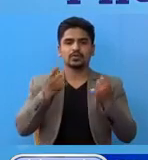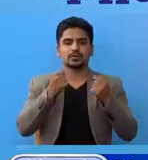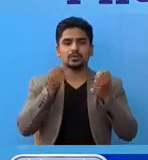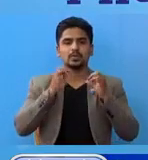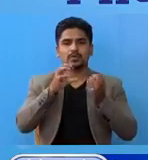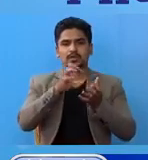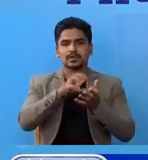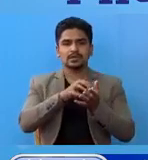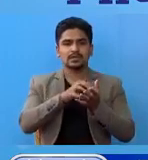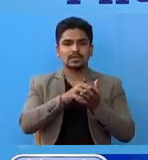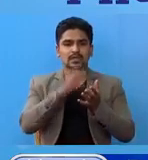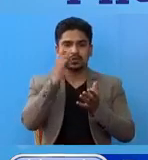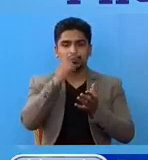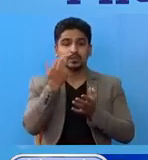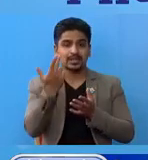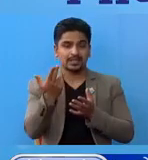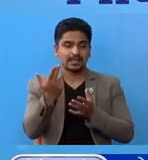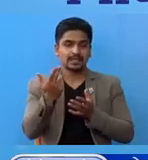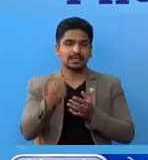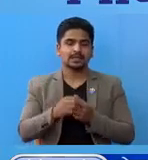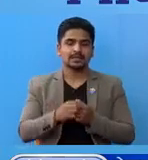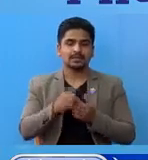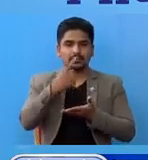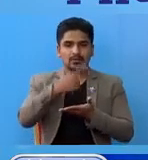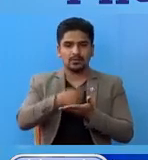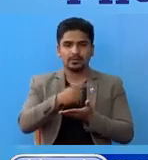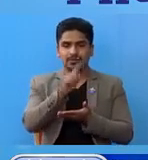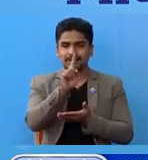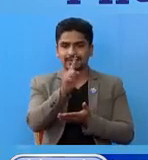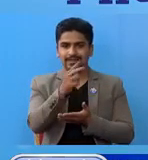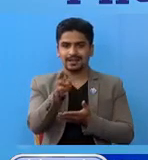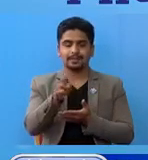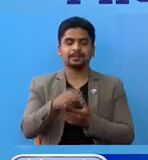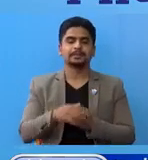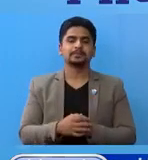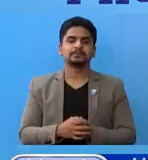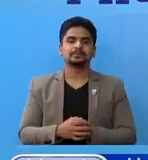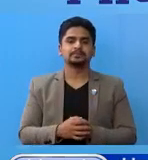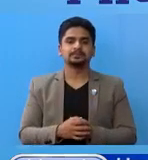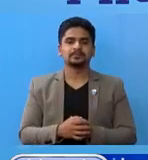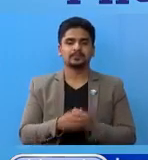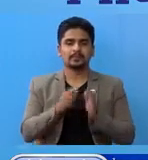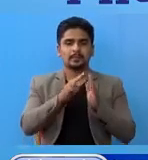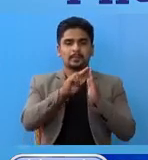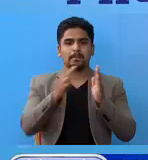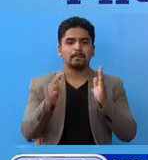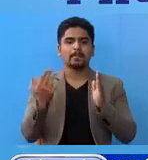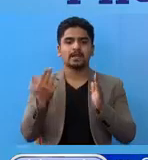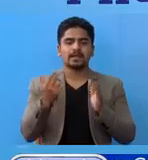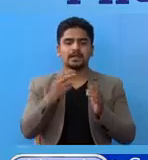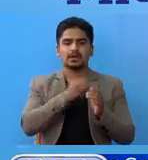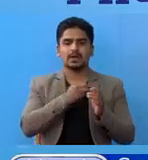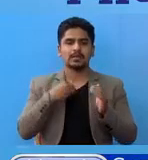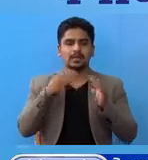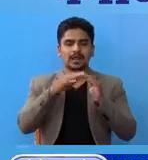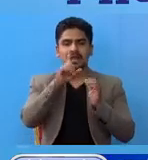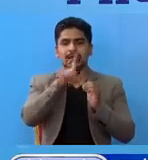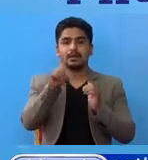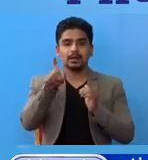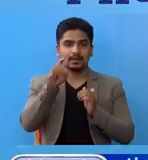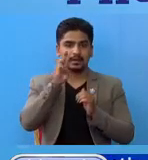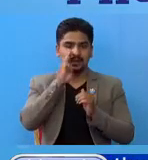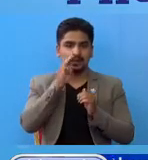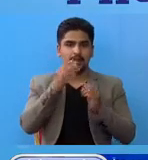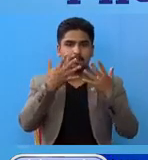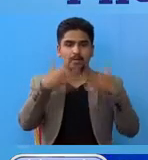प्रयोकसाला रुपंदेही मां कपिल बस्तु का एक जना हुन्छा। बेरी अस्पताल प्रयोकसाला नेपाल गण्ज मां